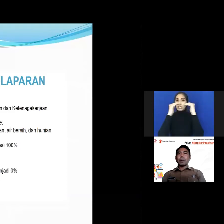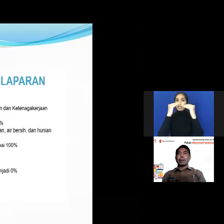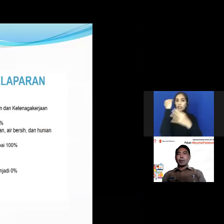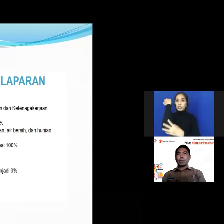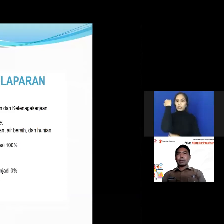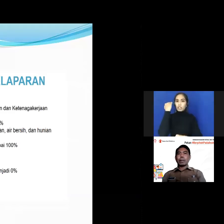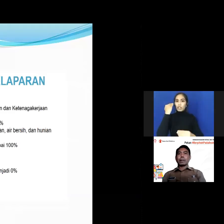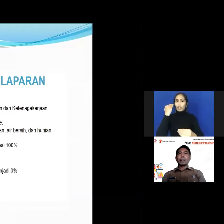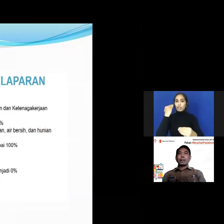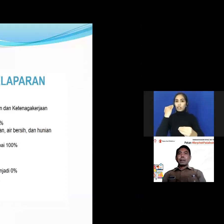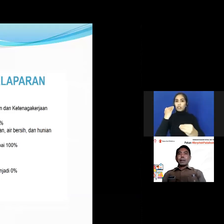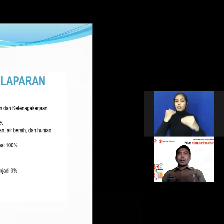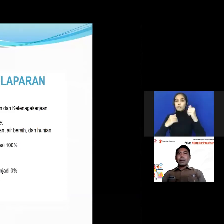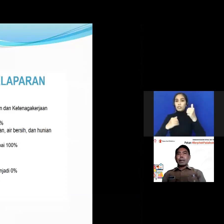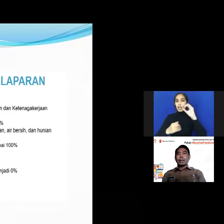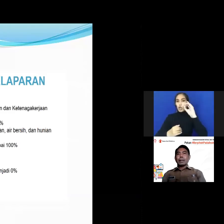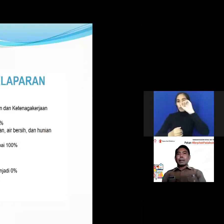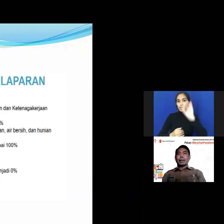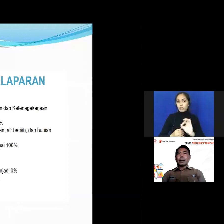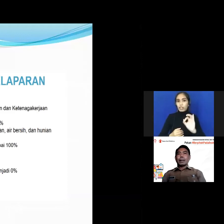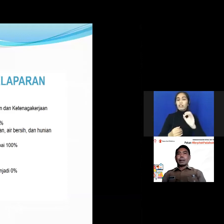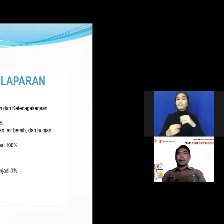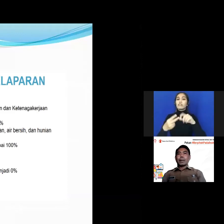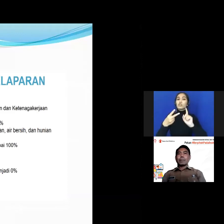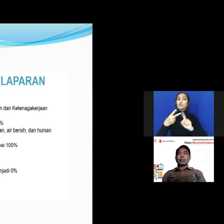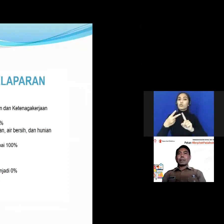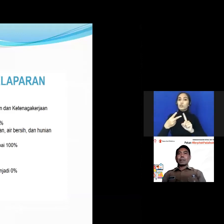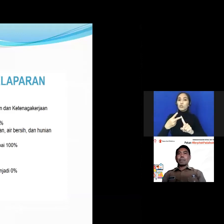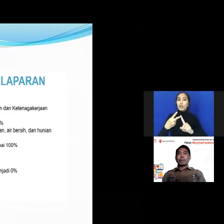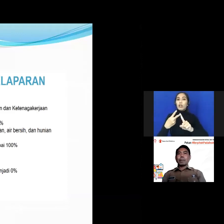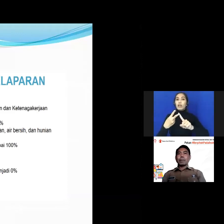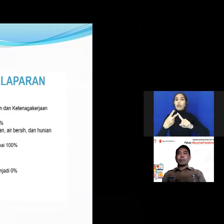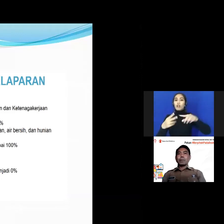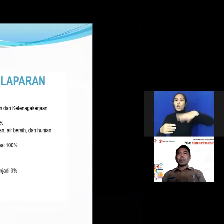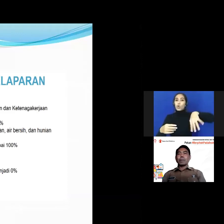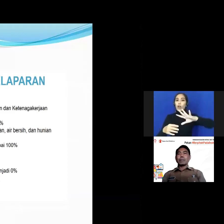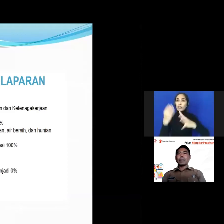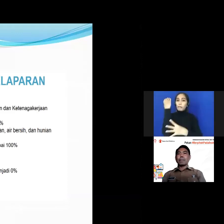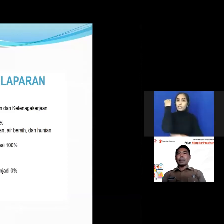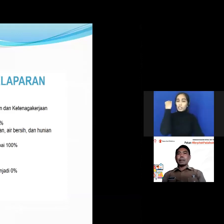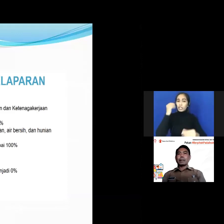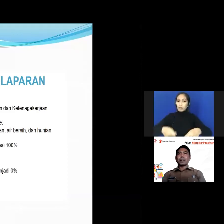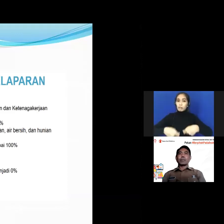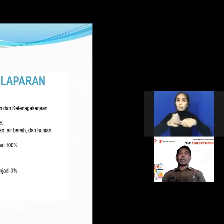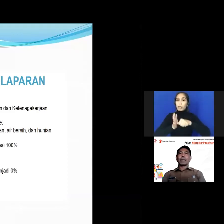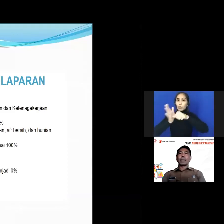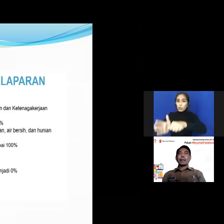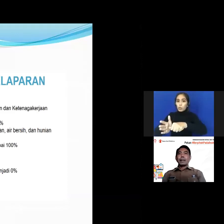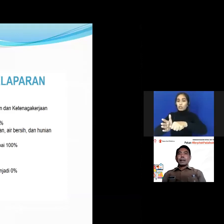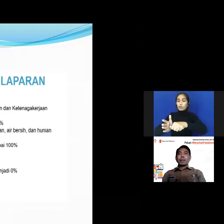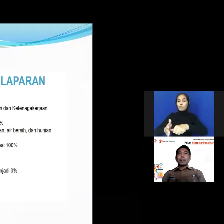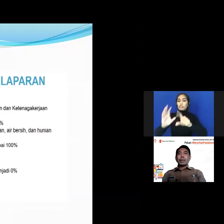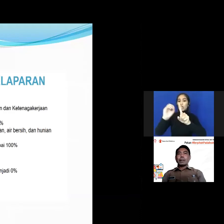mencapai 0% kemudian keluarga miskin penerima bantuan sosial mencapai 100%